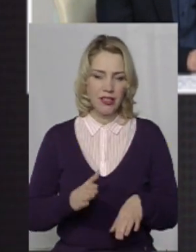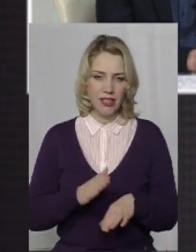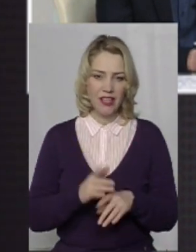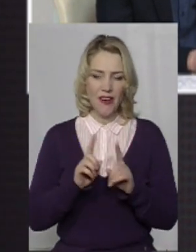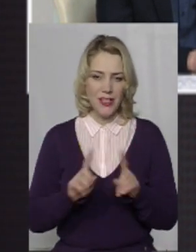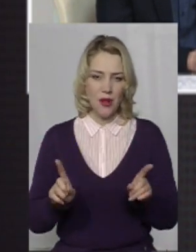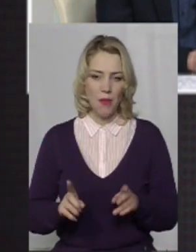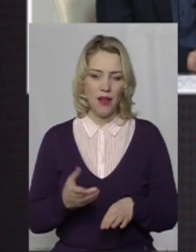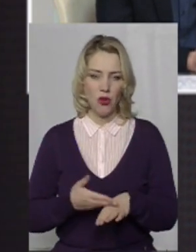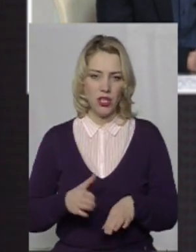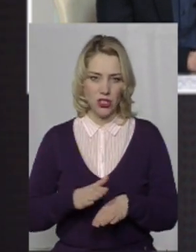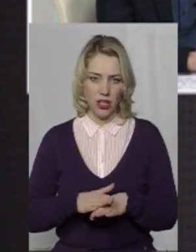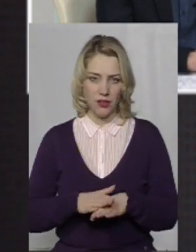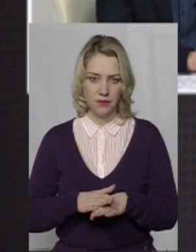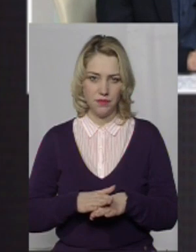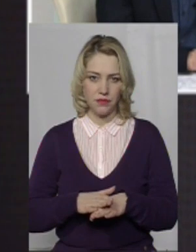особливо тяжких.